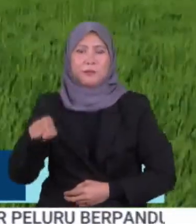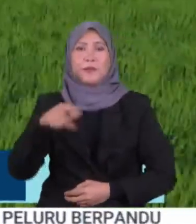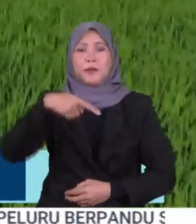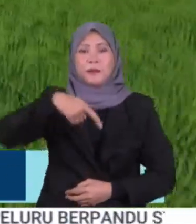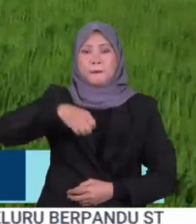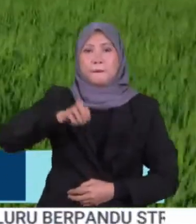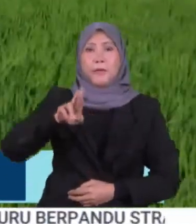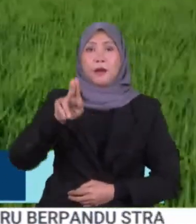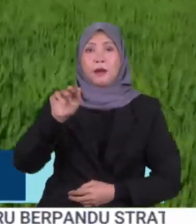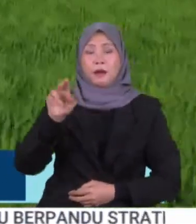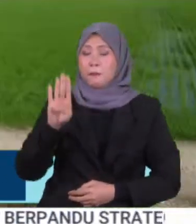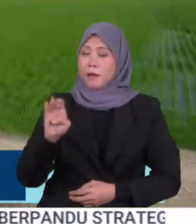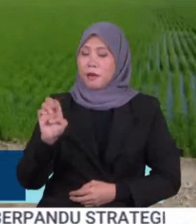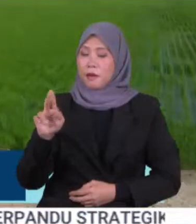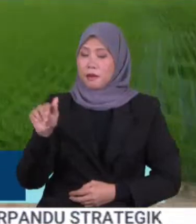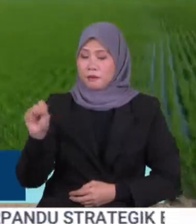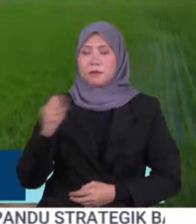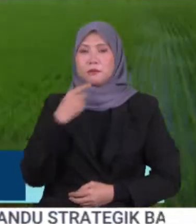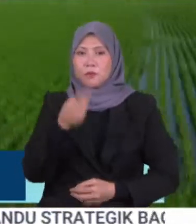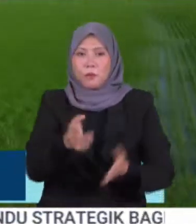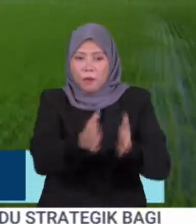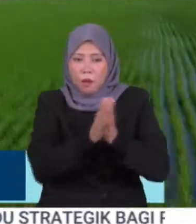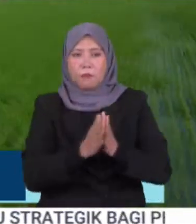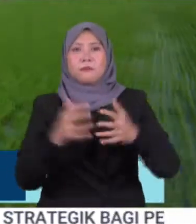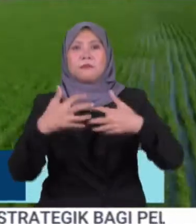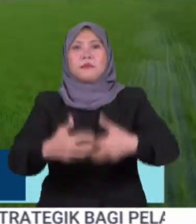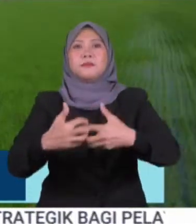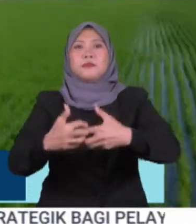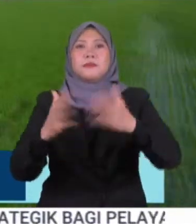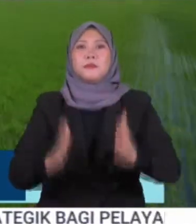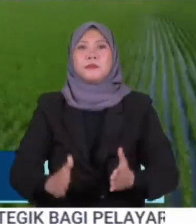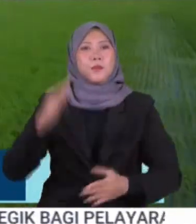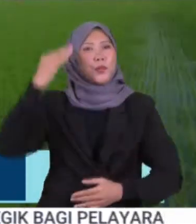memberi kota bekalan tambahan kepada pemburung bumi putra